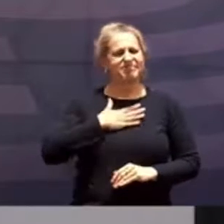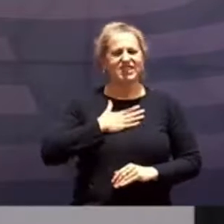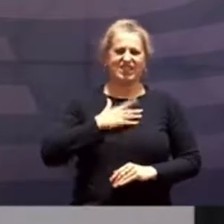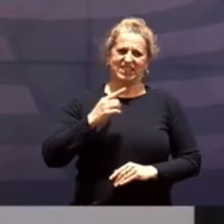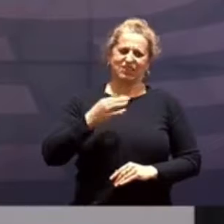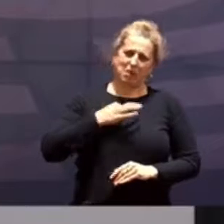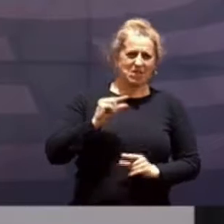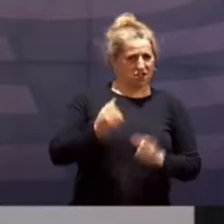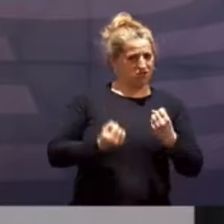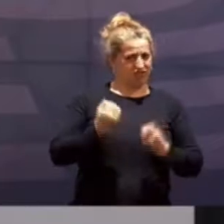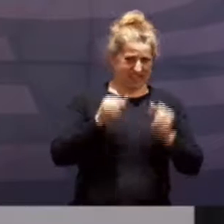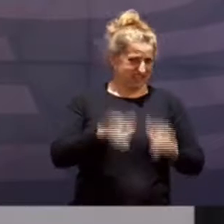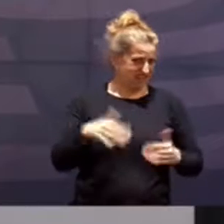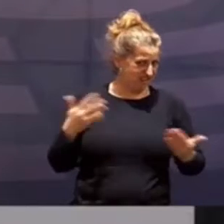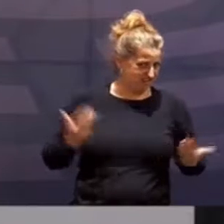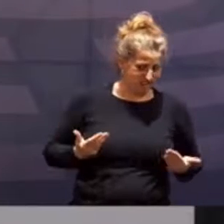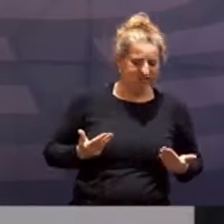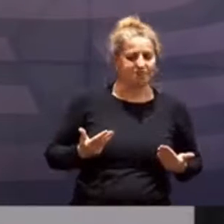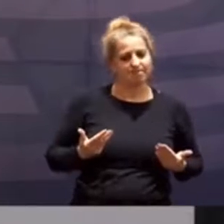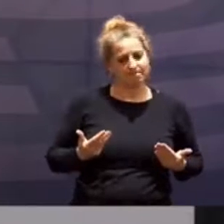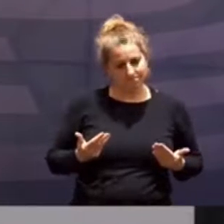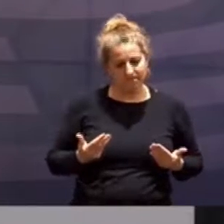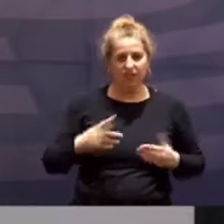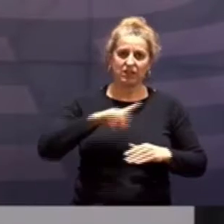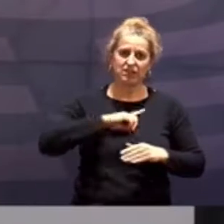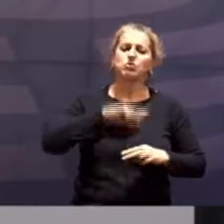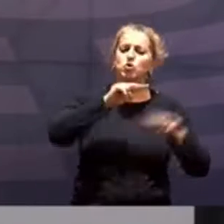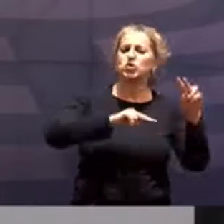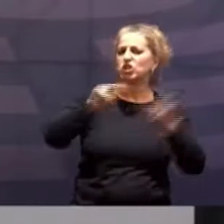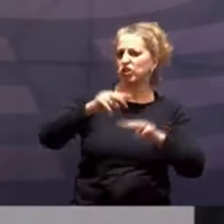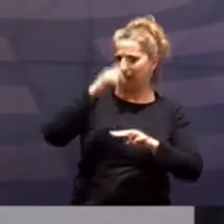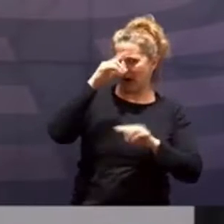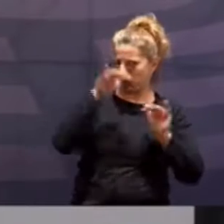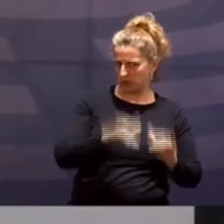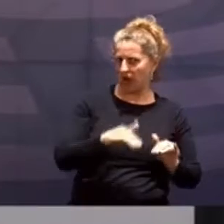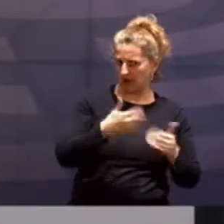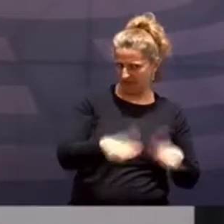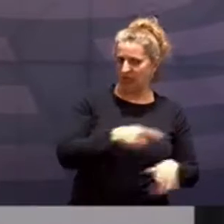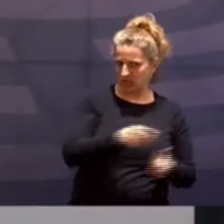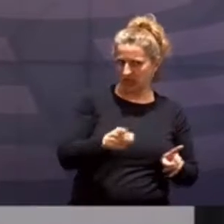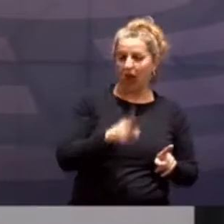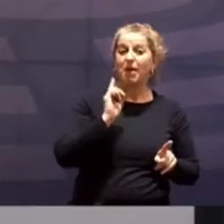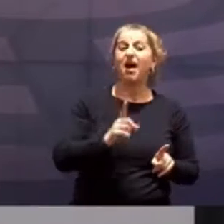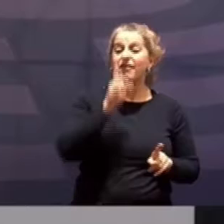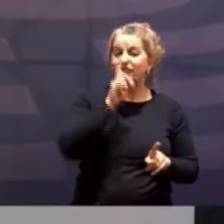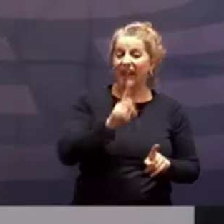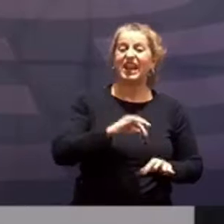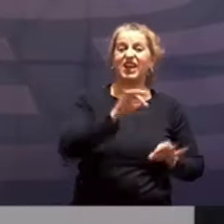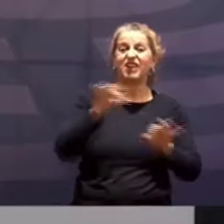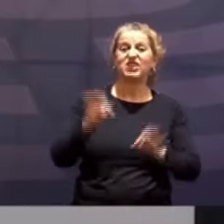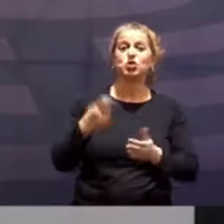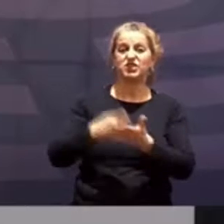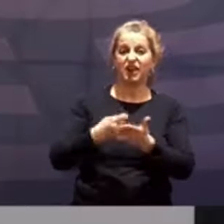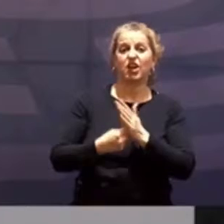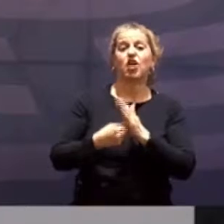schwierig. Da sind wir in der Bewertung durchaus unterschiedlicher Einschätzungen. Wenn wir aber bei einem Infektionswert